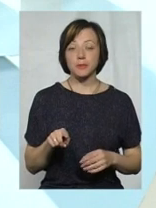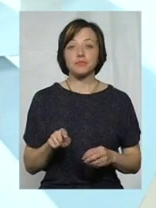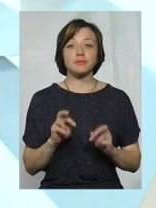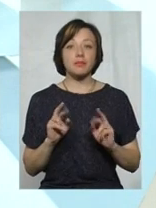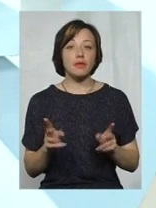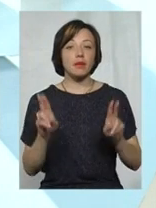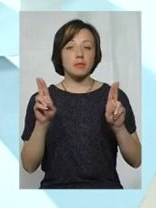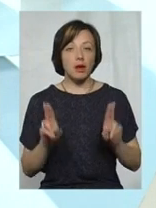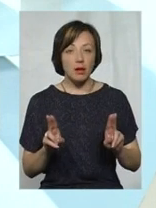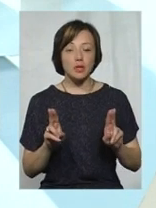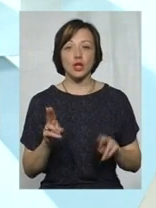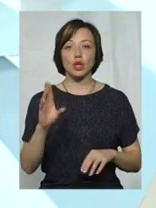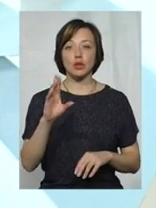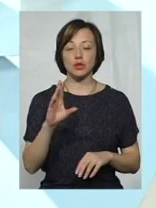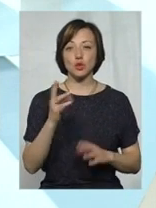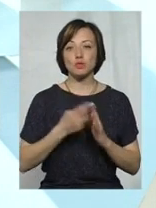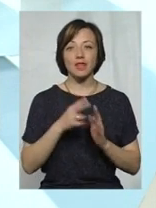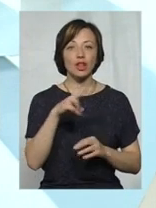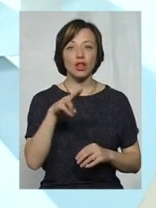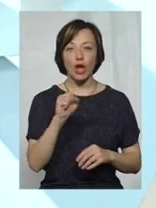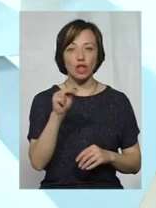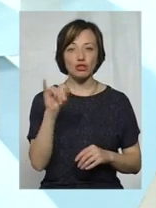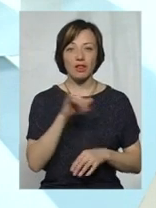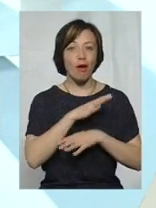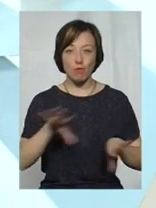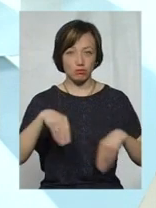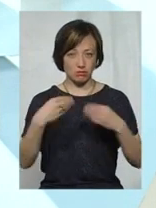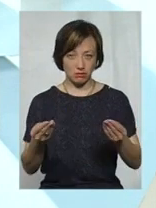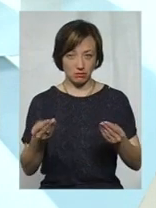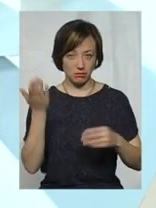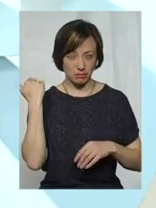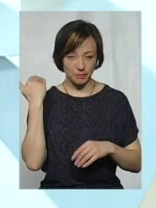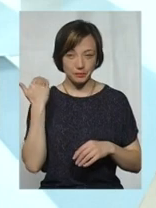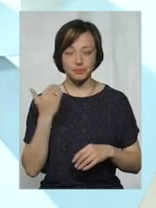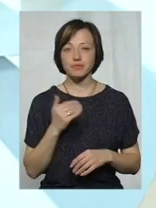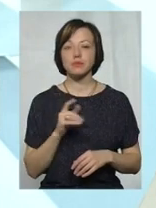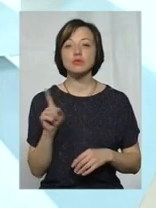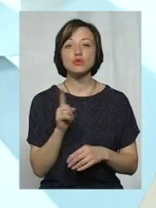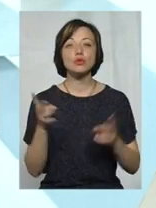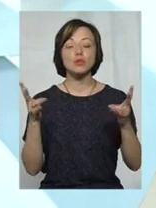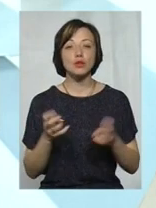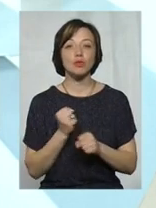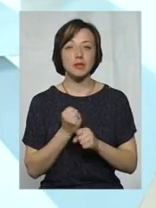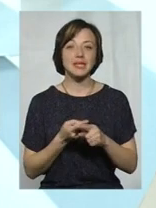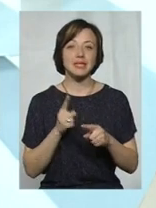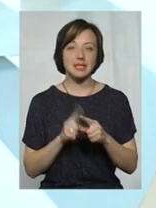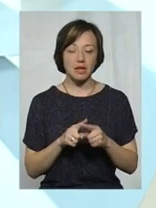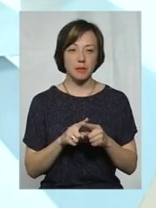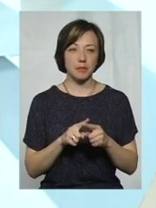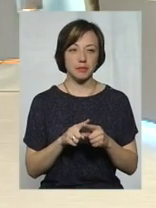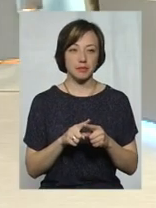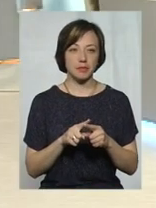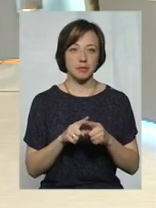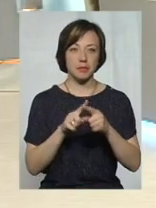правило, субсидії на дачі не призначалися. Що необхідно було робити, це, звичайно, перевести